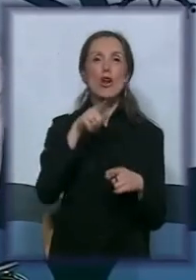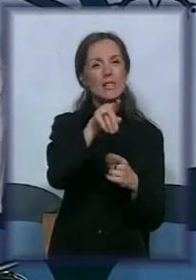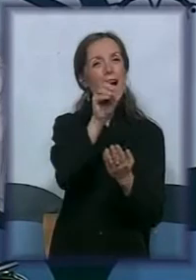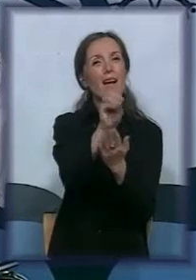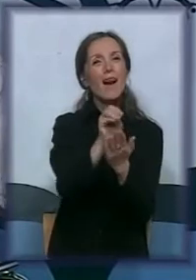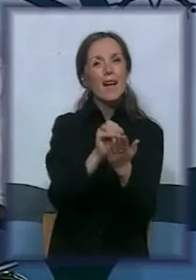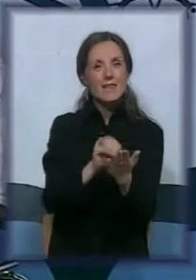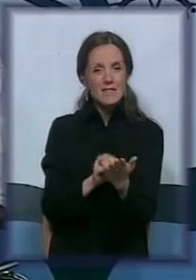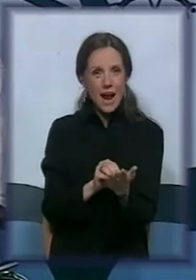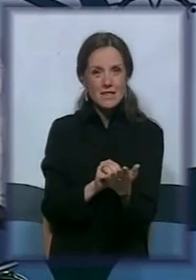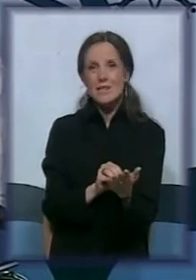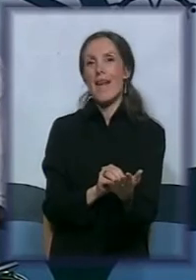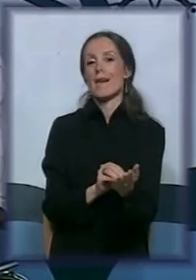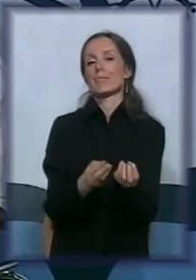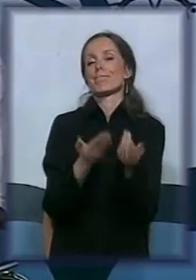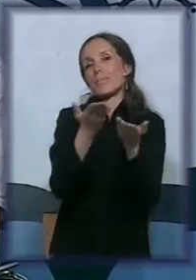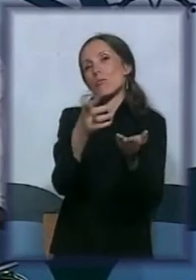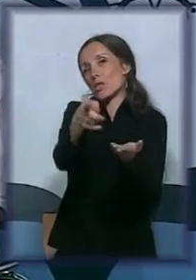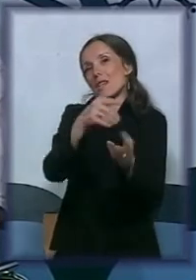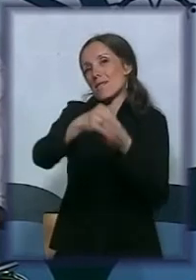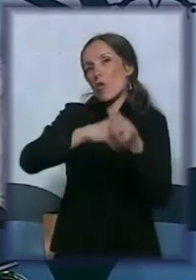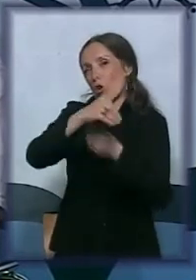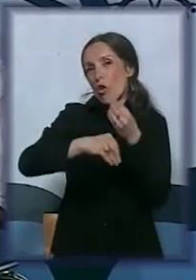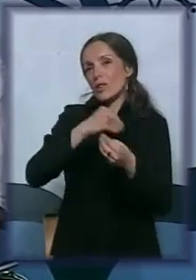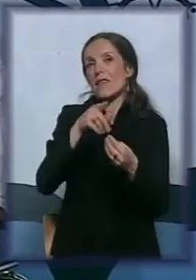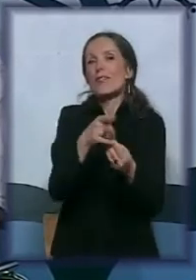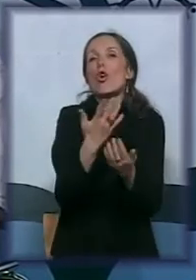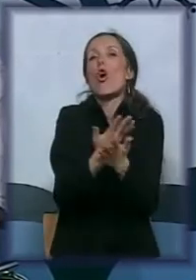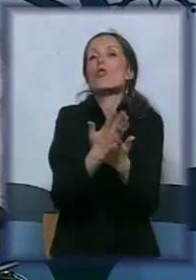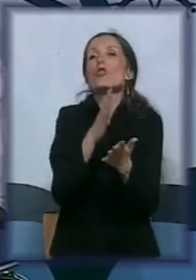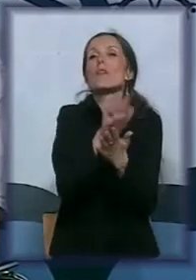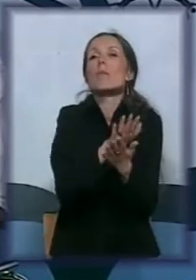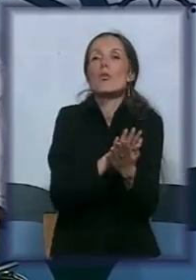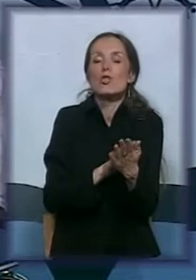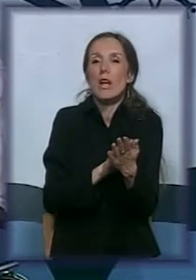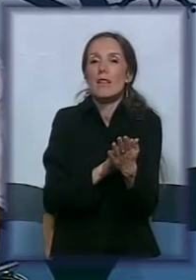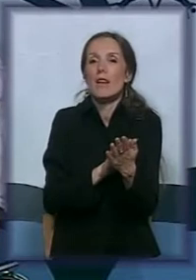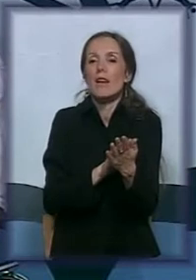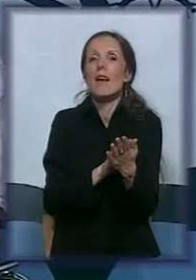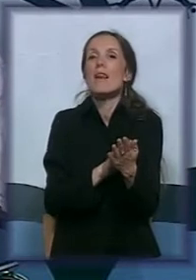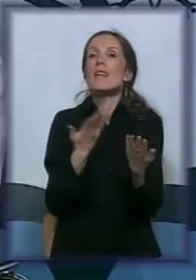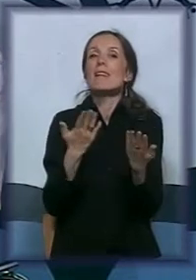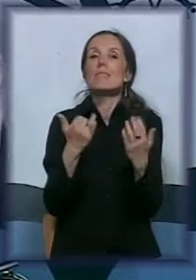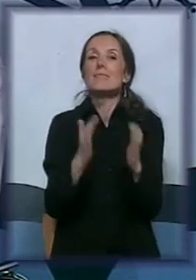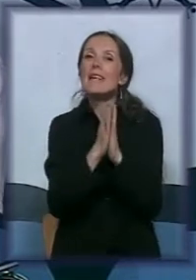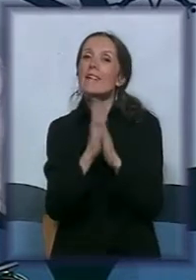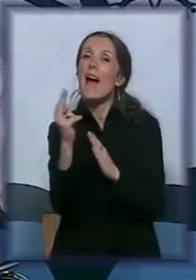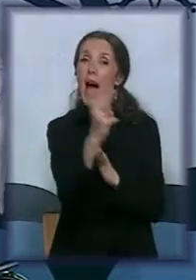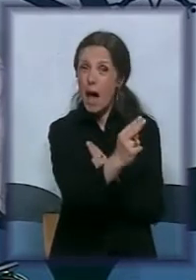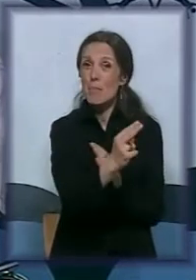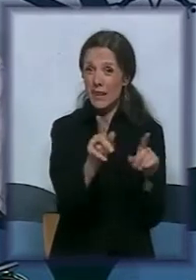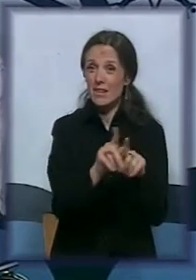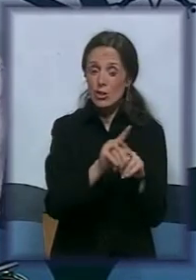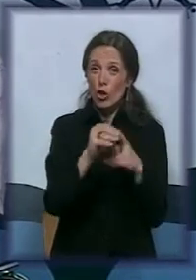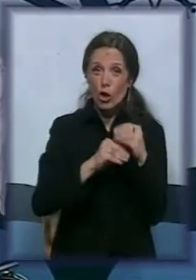kao registracija je ostavljena roditeljima. To je ta neki osnovi početak gde je apel u ovom momentu roditeljima da prosto